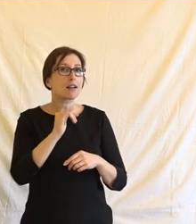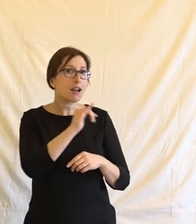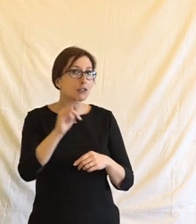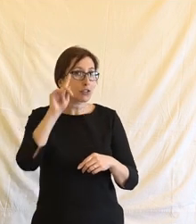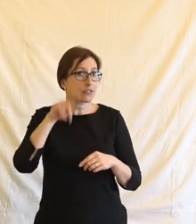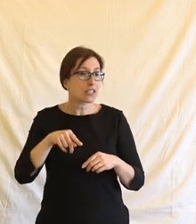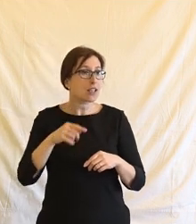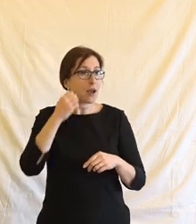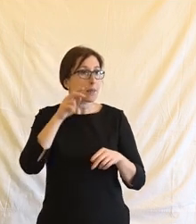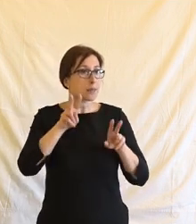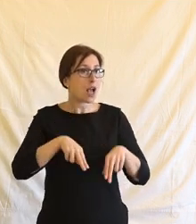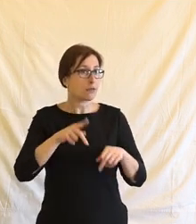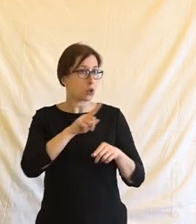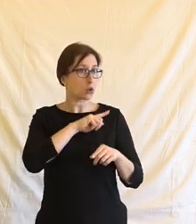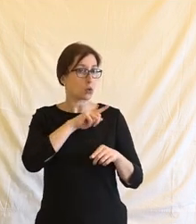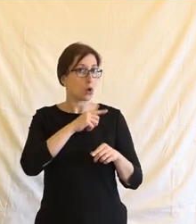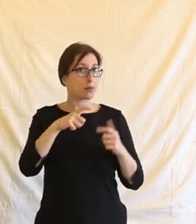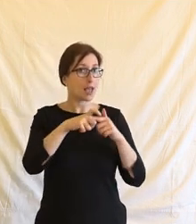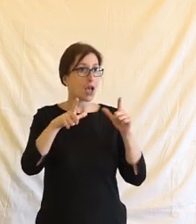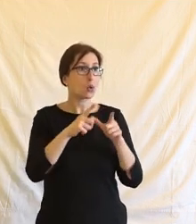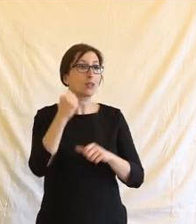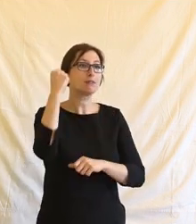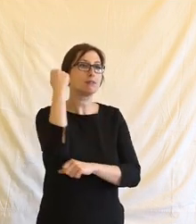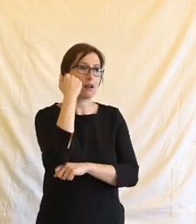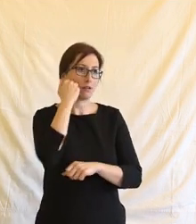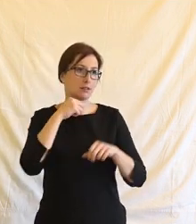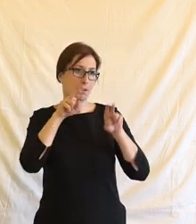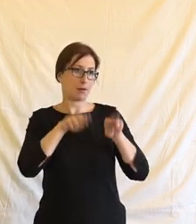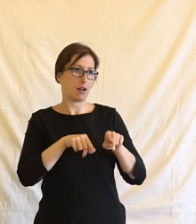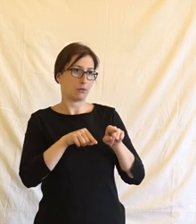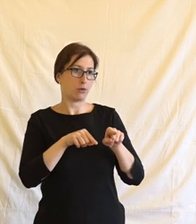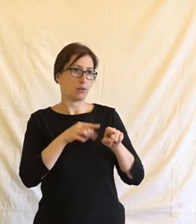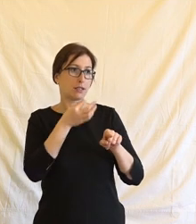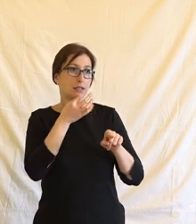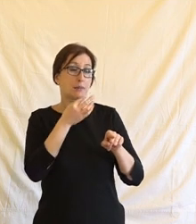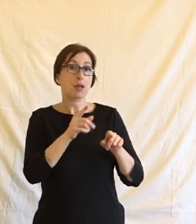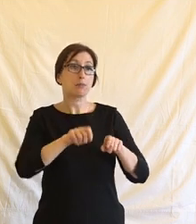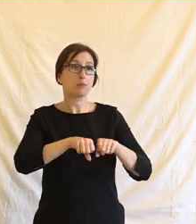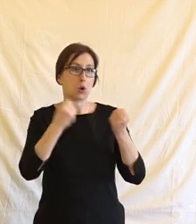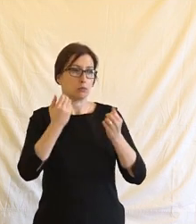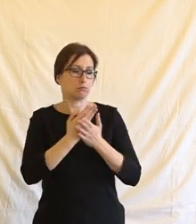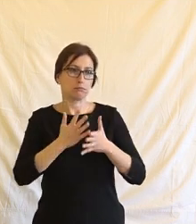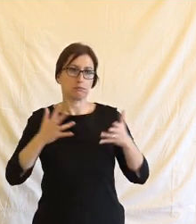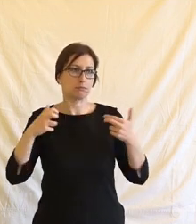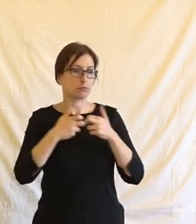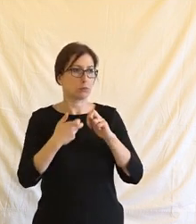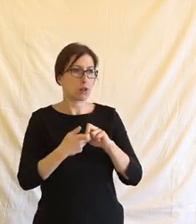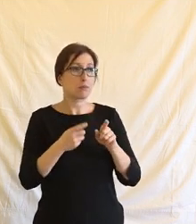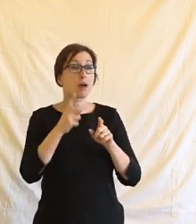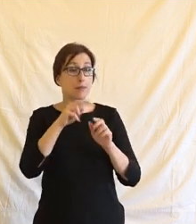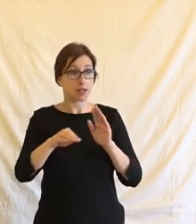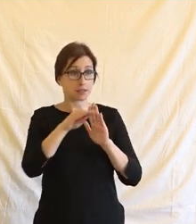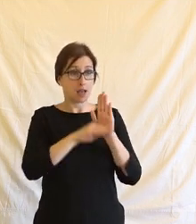že právo na soukromí je minimálně v Evropské unii základním lidským právem. Je to základní lidské právo, které může být omezeno